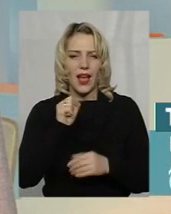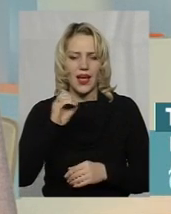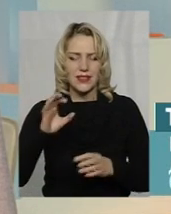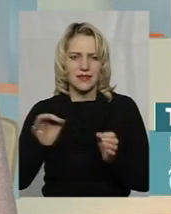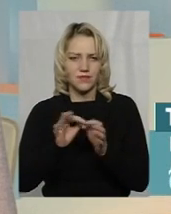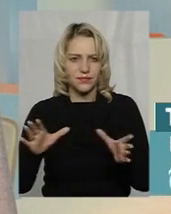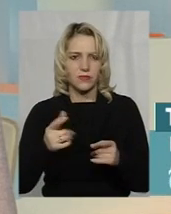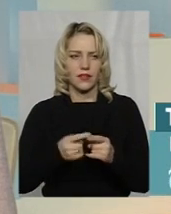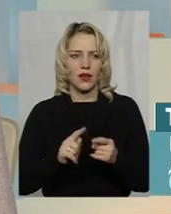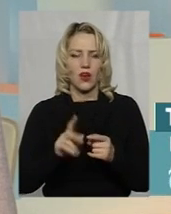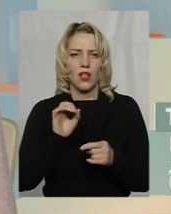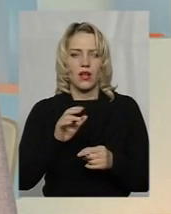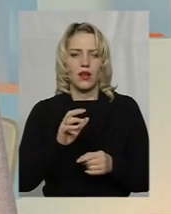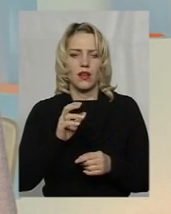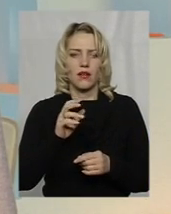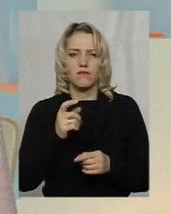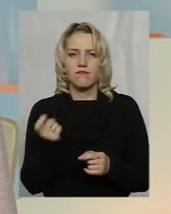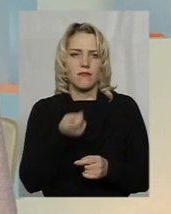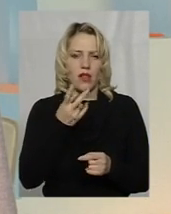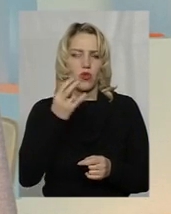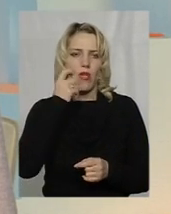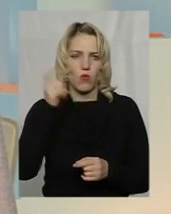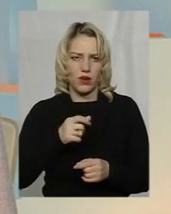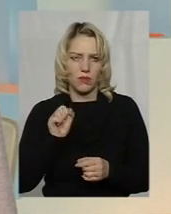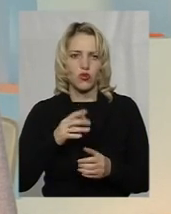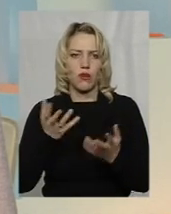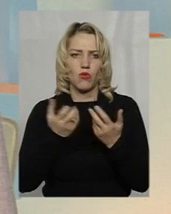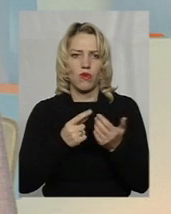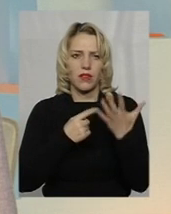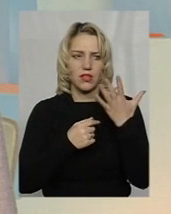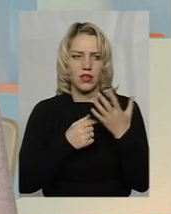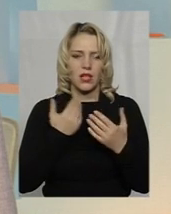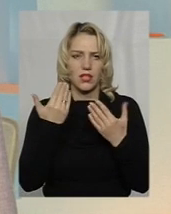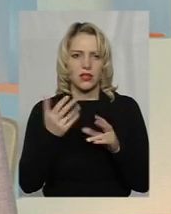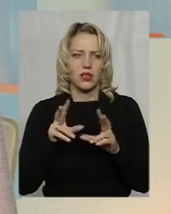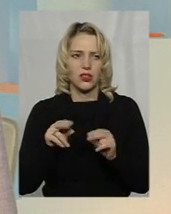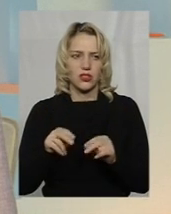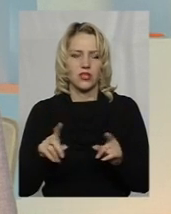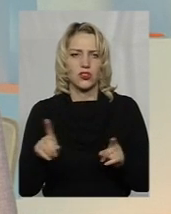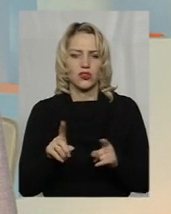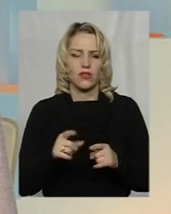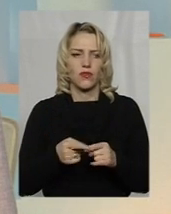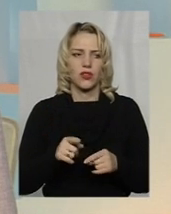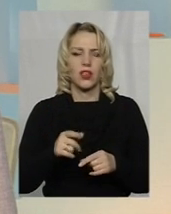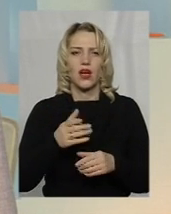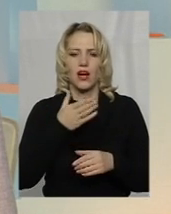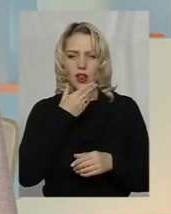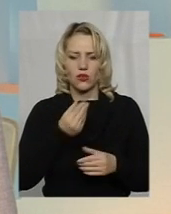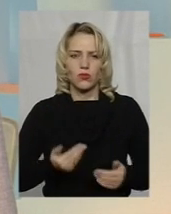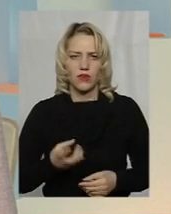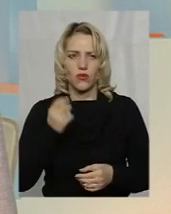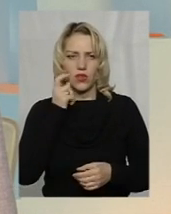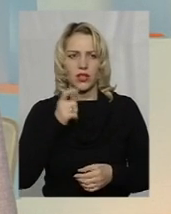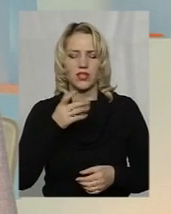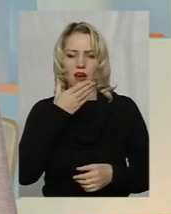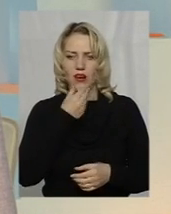таких на пальцях однієї руки можна перерахувати. Він сказав, що це їхнє щастя, що вони, направду, прожили в Україні, знають гарну українську мову. Тому що він